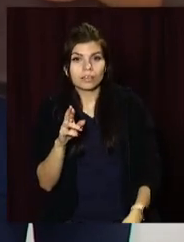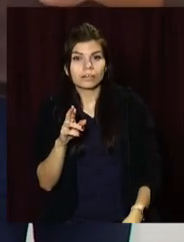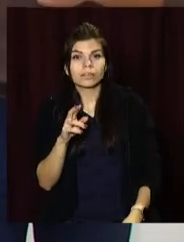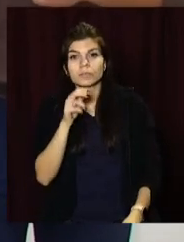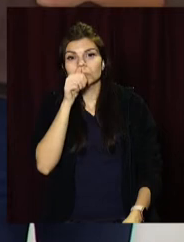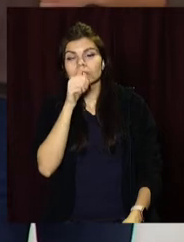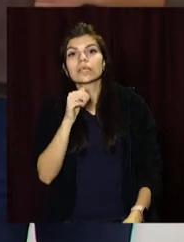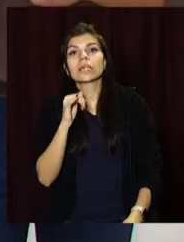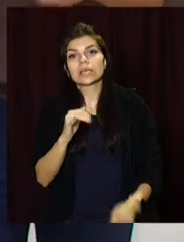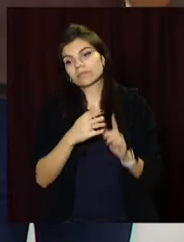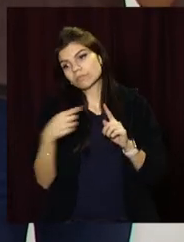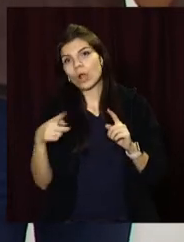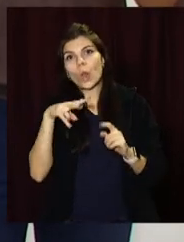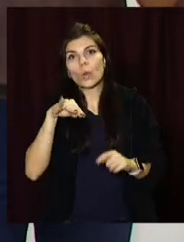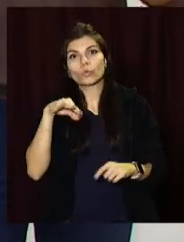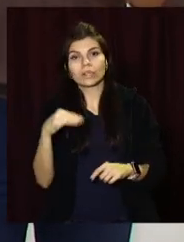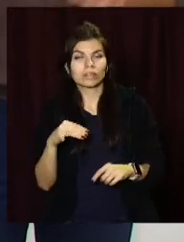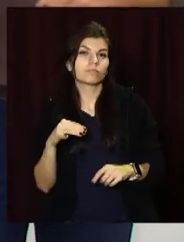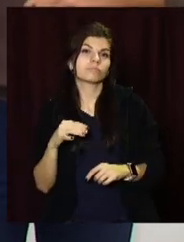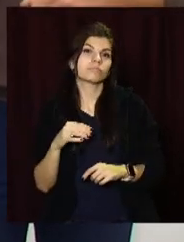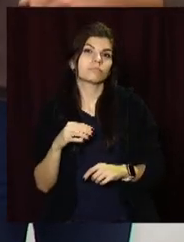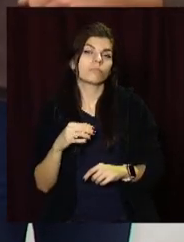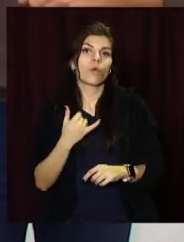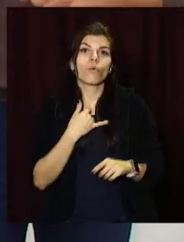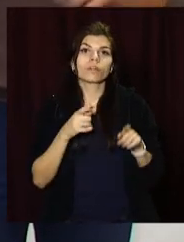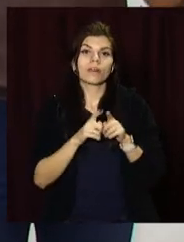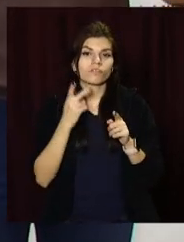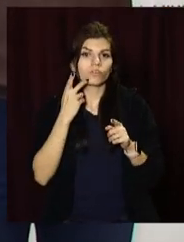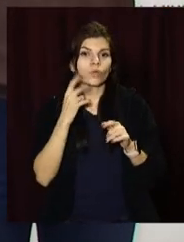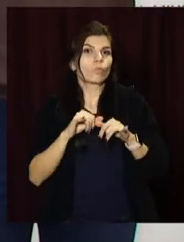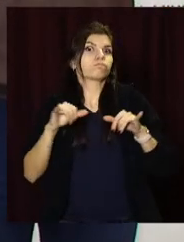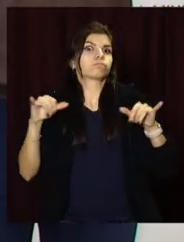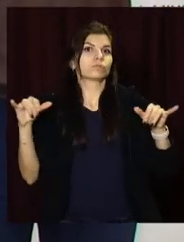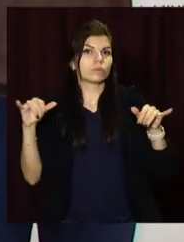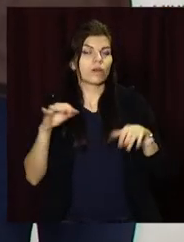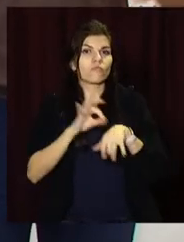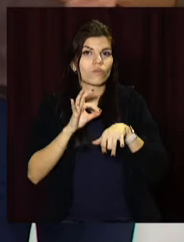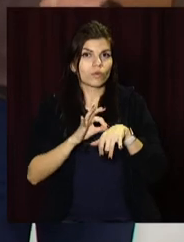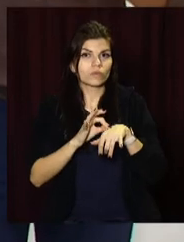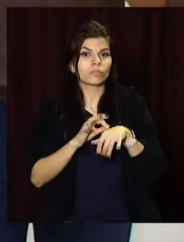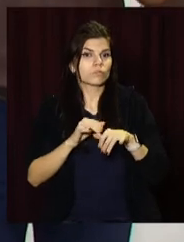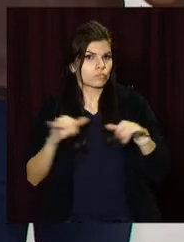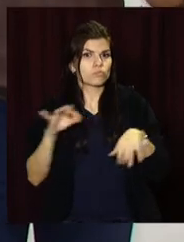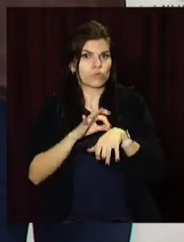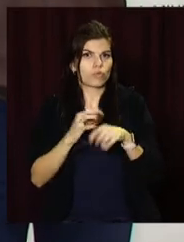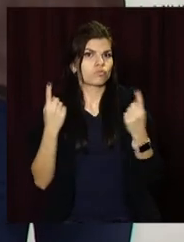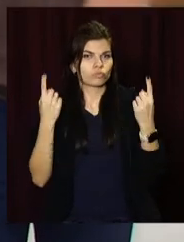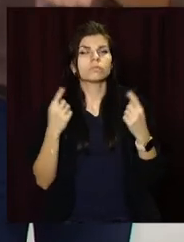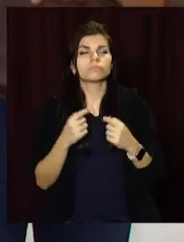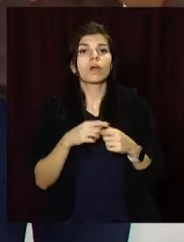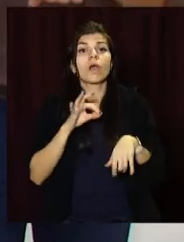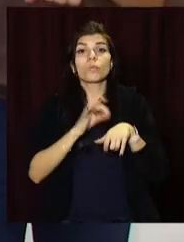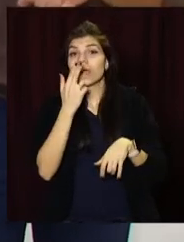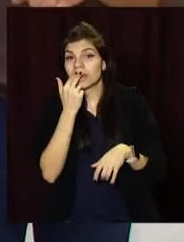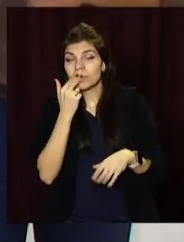лютий. Це така в нас спалах, тобто збільшення кількості хворих, суттєво збільшення хворих. Хворі